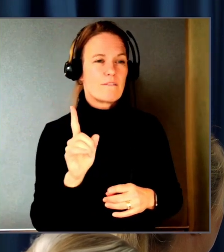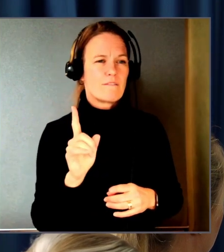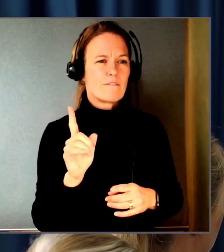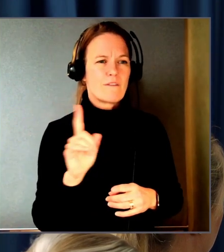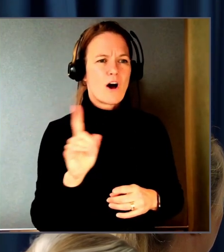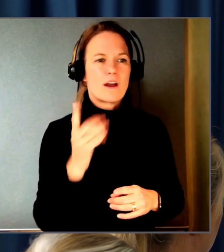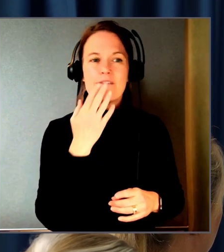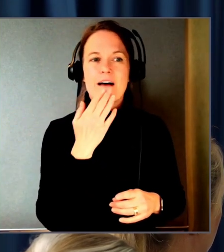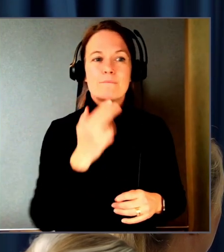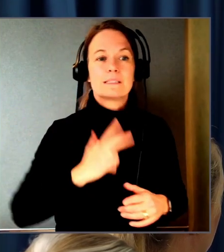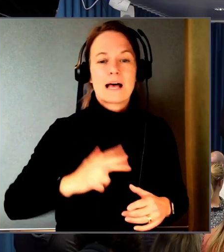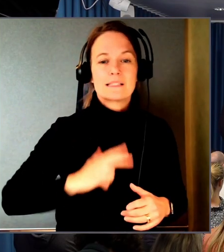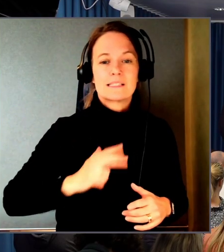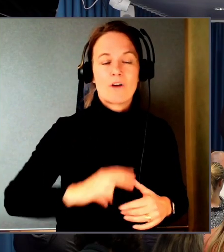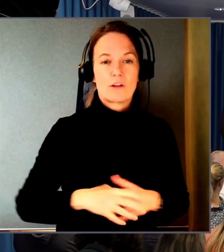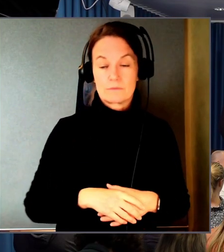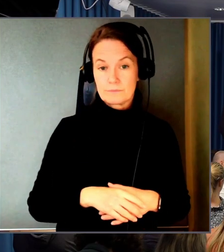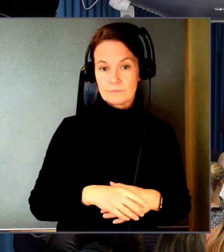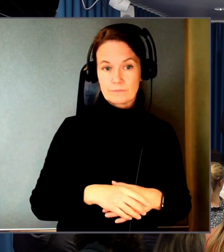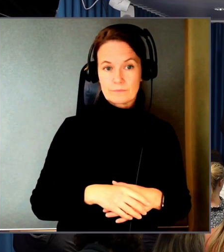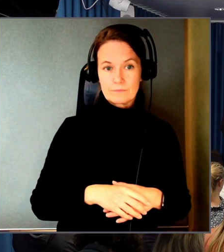hand om det? Vill ni svara?